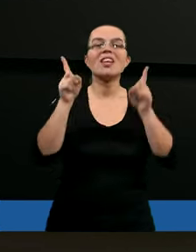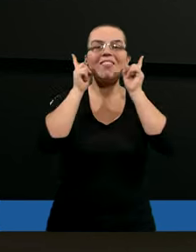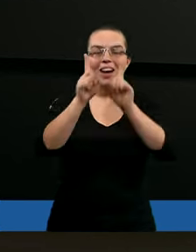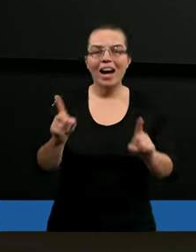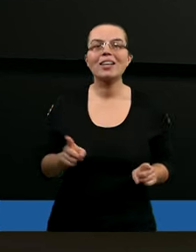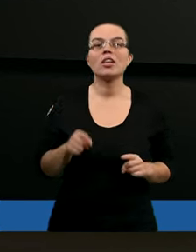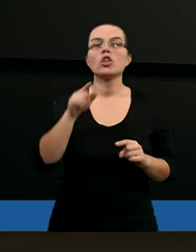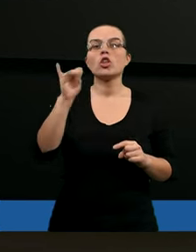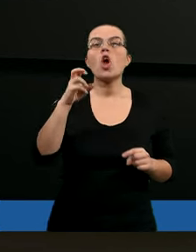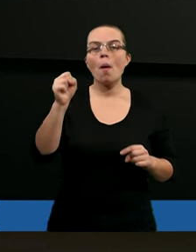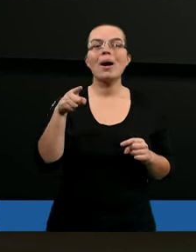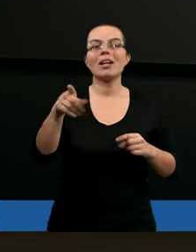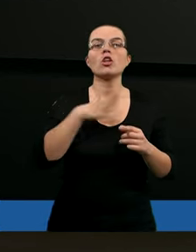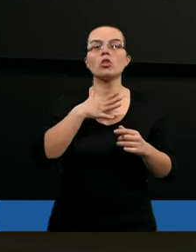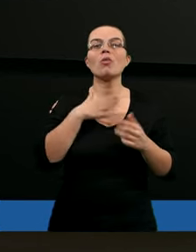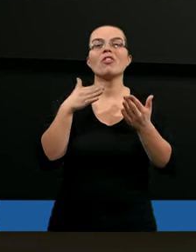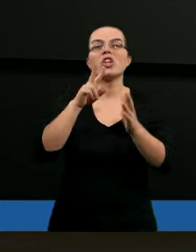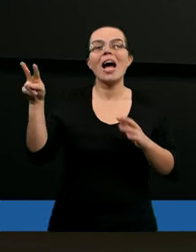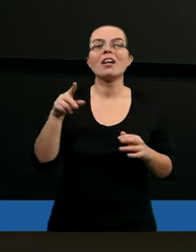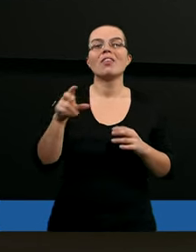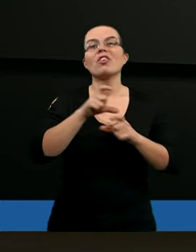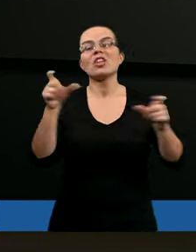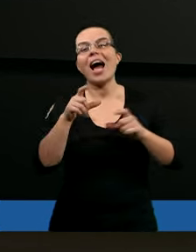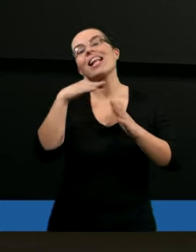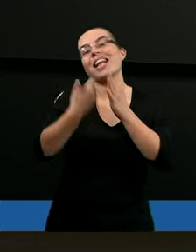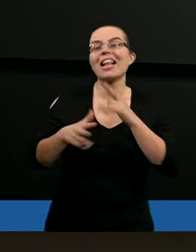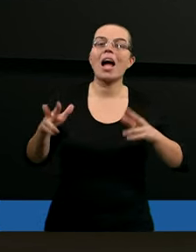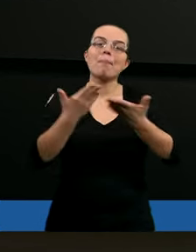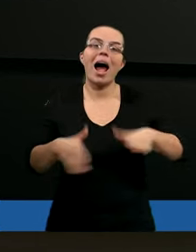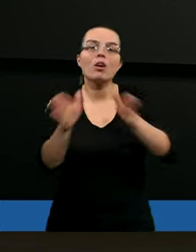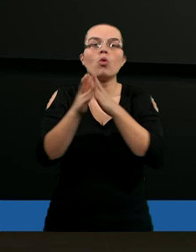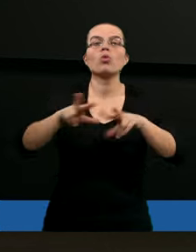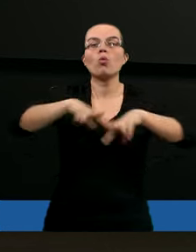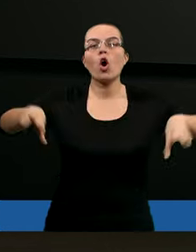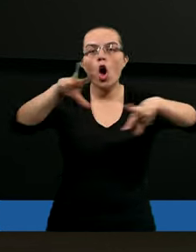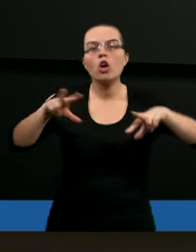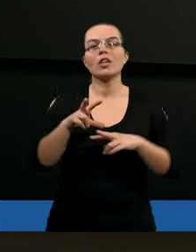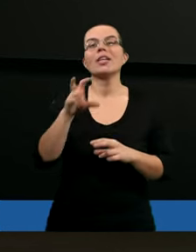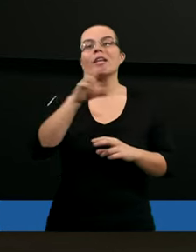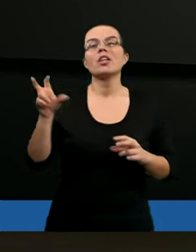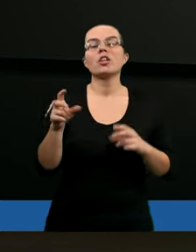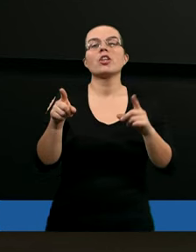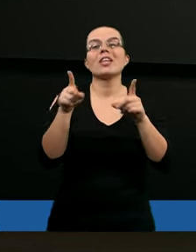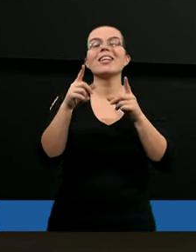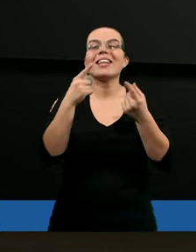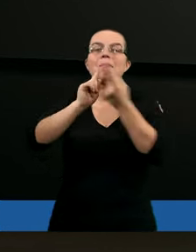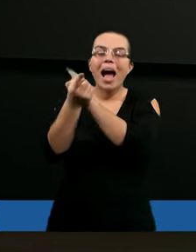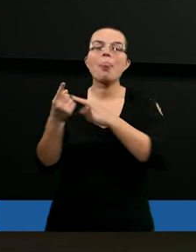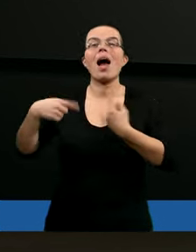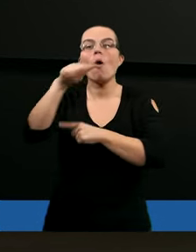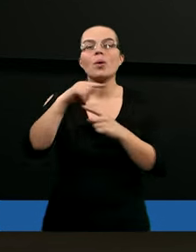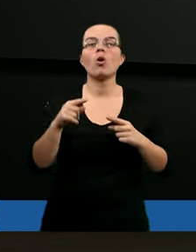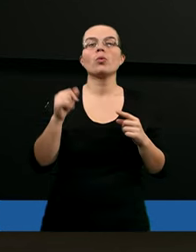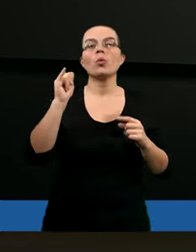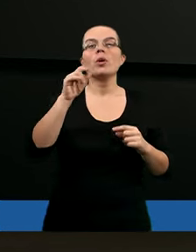Jopa spotykały coraz to kolejne rzeczy, strata majątku, strata rodziny, ostatecznie trąd i w